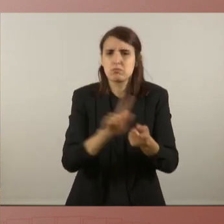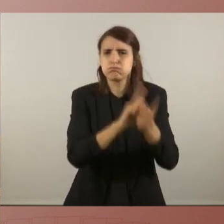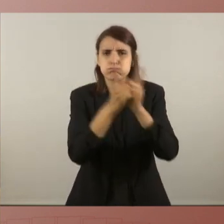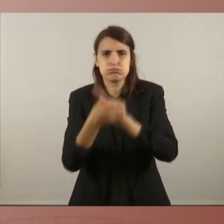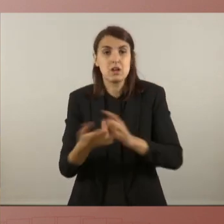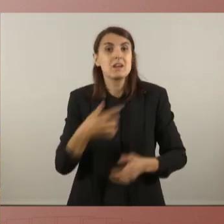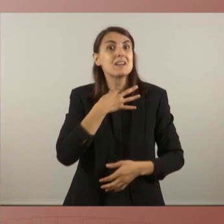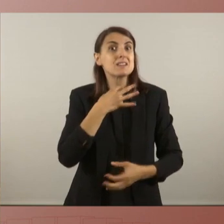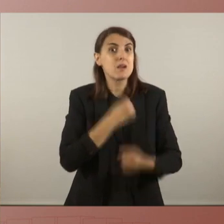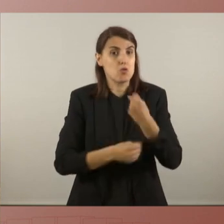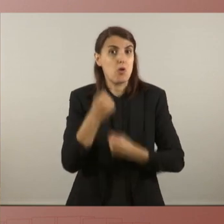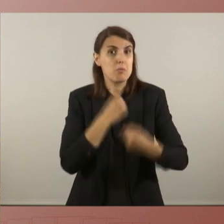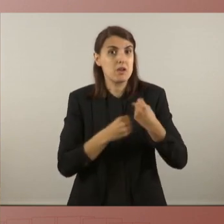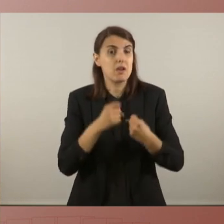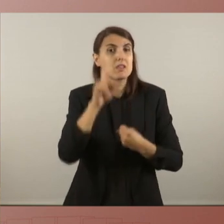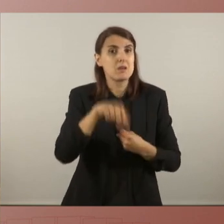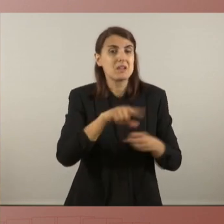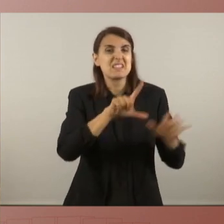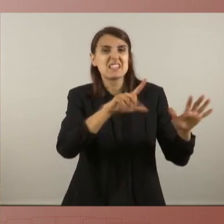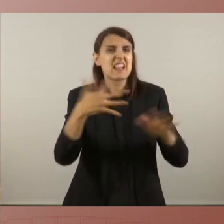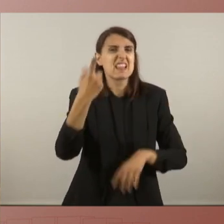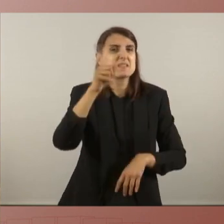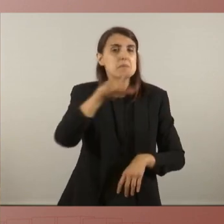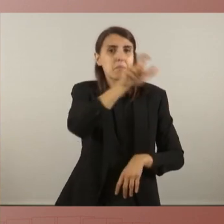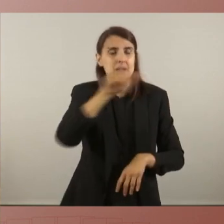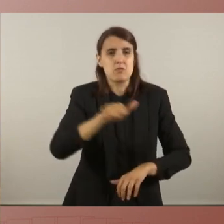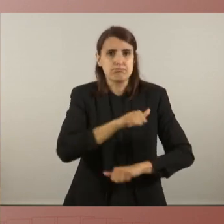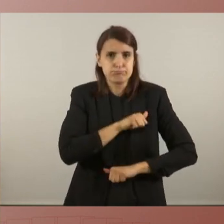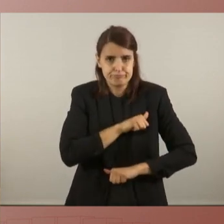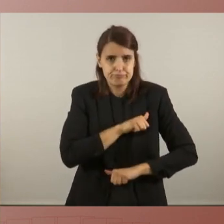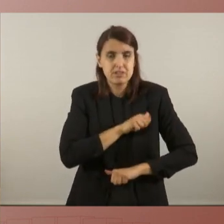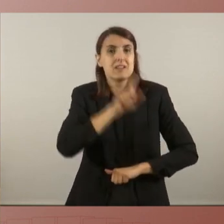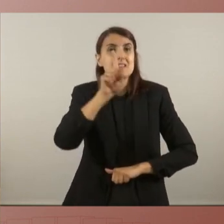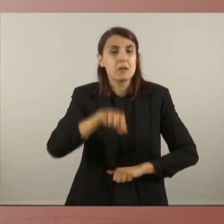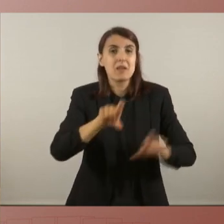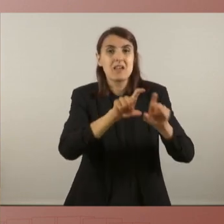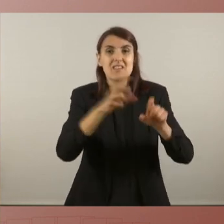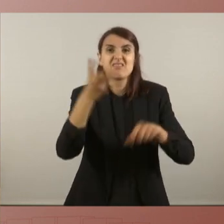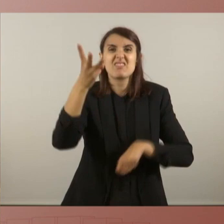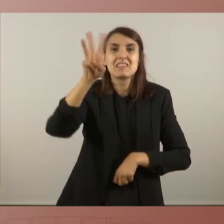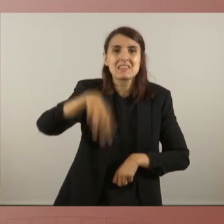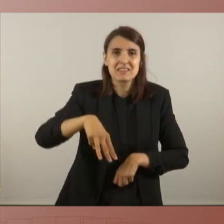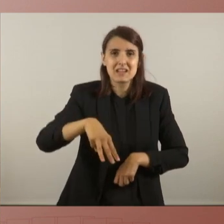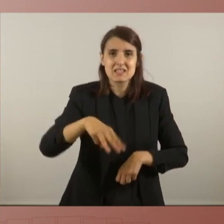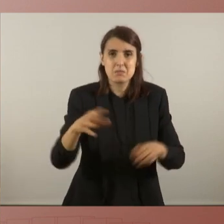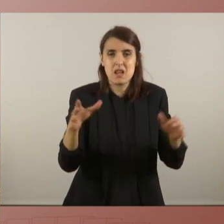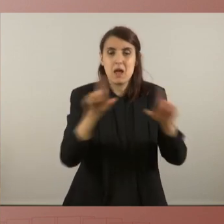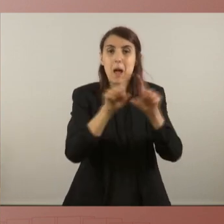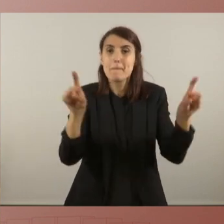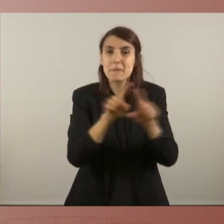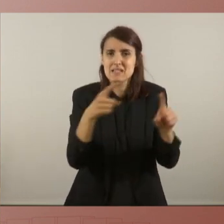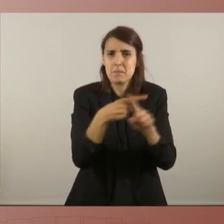brutal amb la pèrdua de més de 75.000 llocs de treball amb el tancament de gairebé 3.000 petites i mitjanes